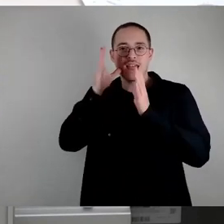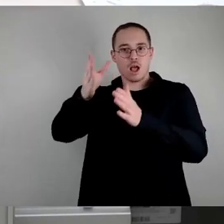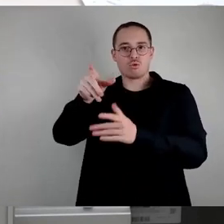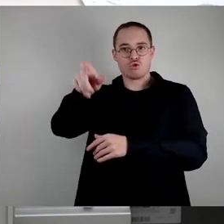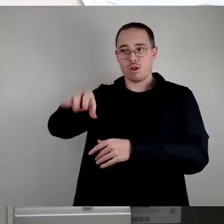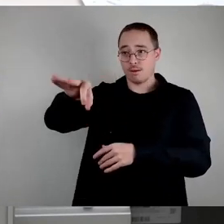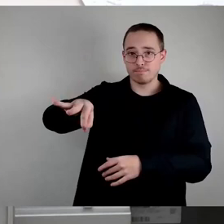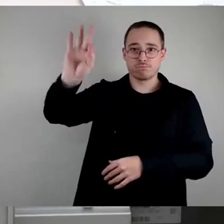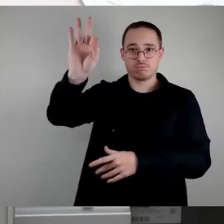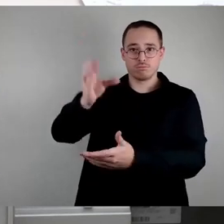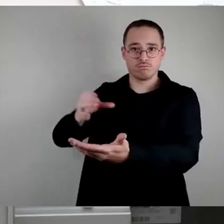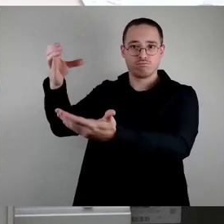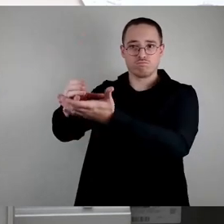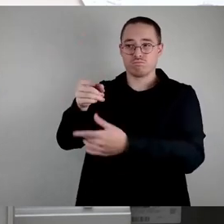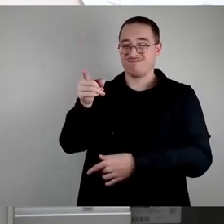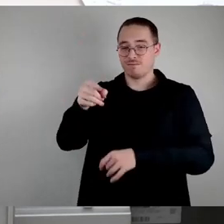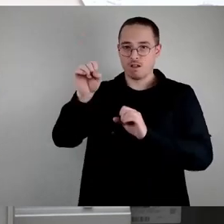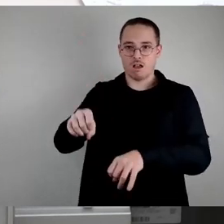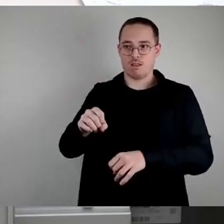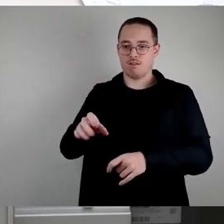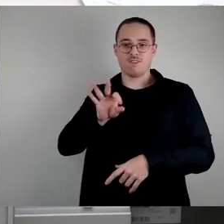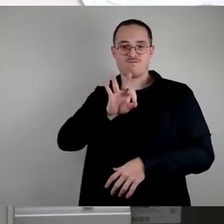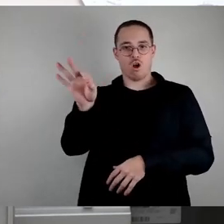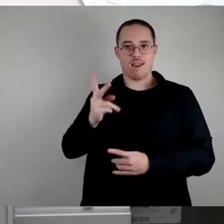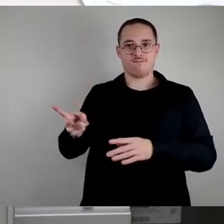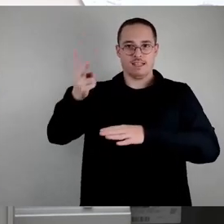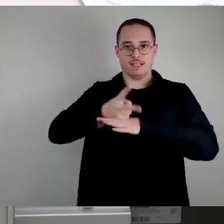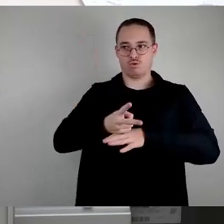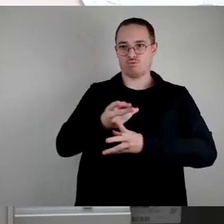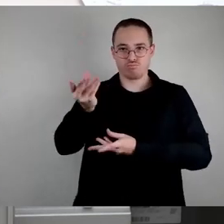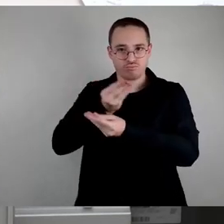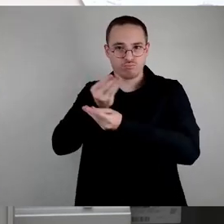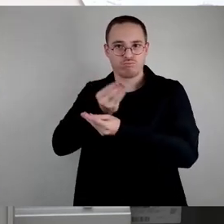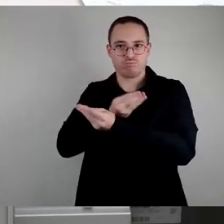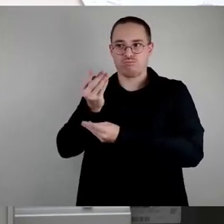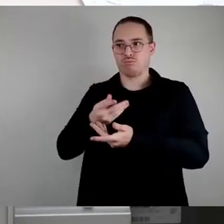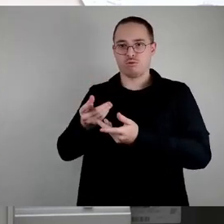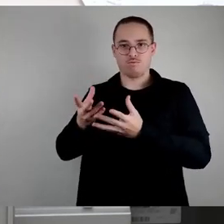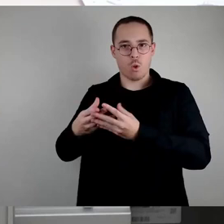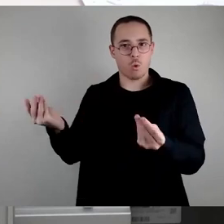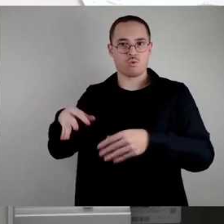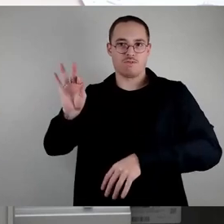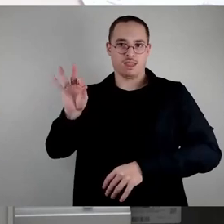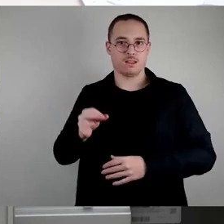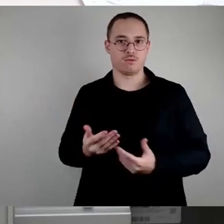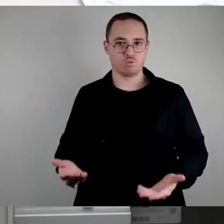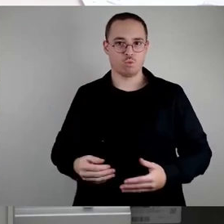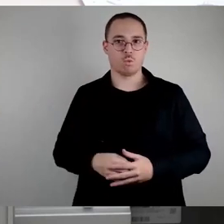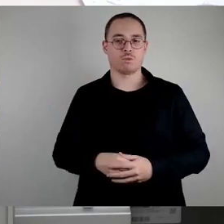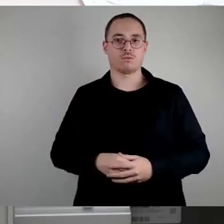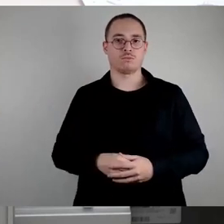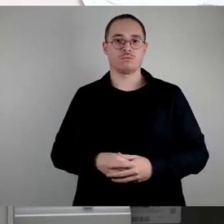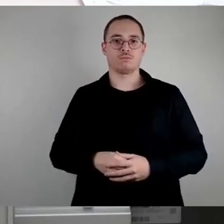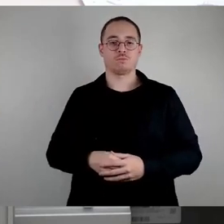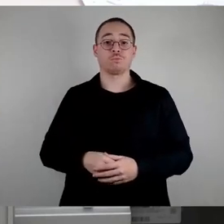und dort im Prinzip auch eine Klärung herbeiführen kann. Das ist sehr sinnvoll. Des Weiteren haben wir hochkonzentrierte Bestände neuerdings im Jägerpark in